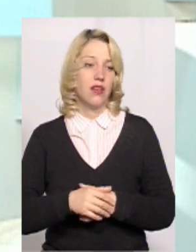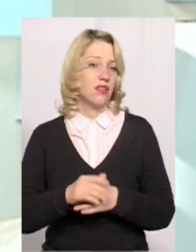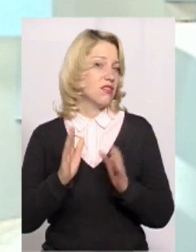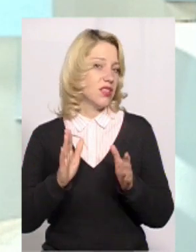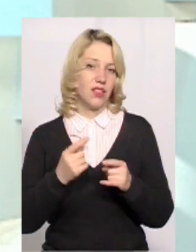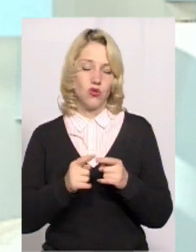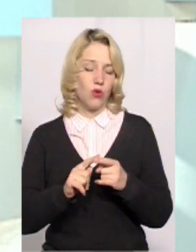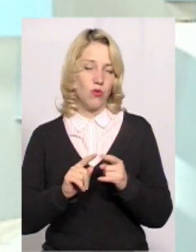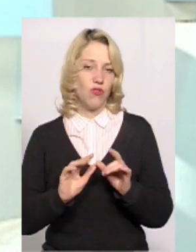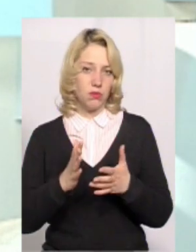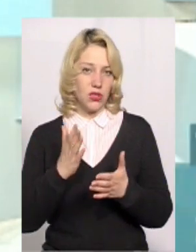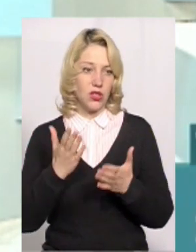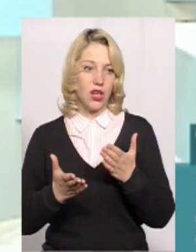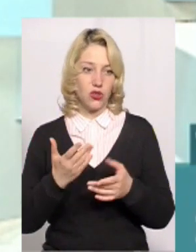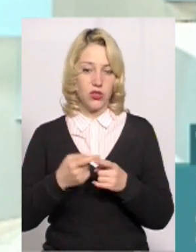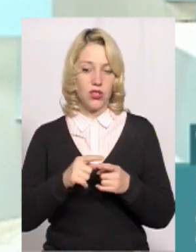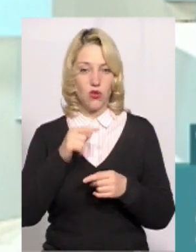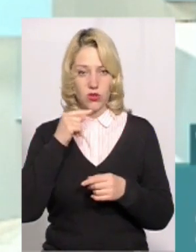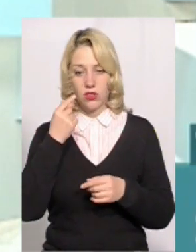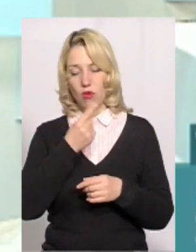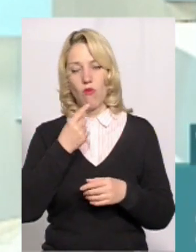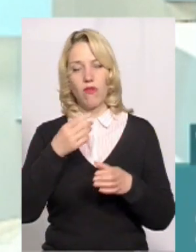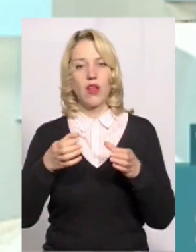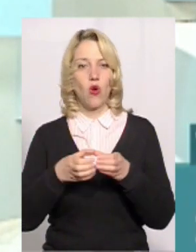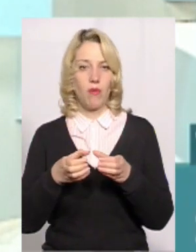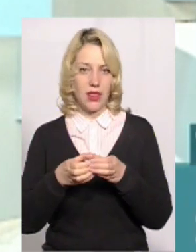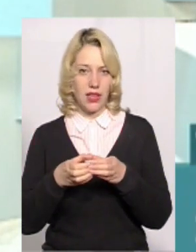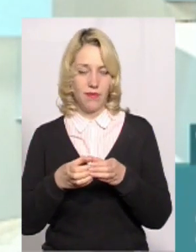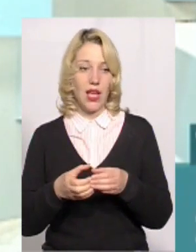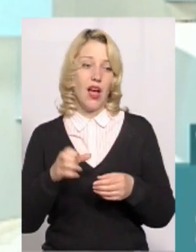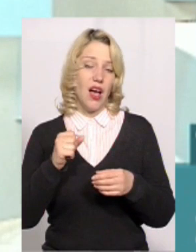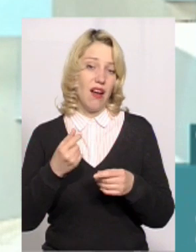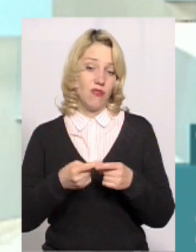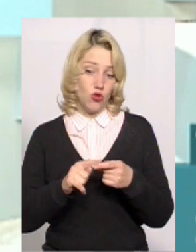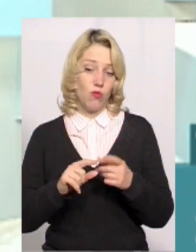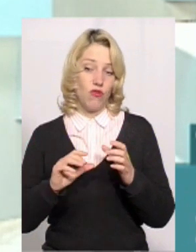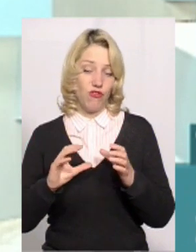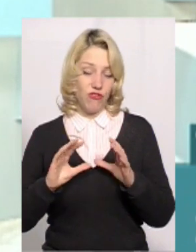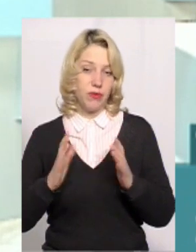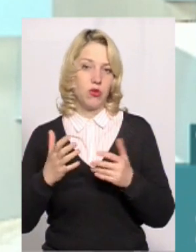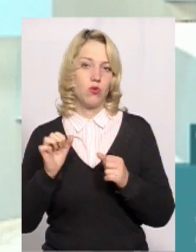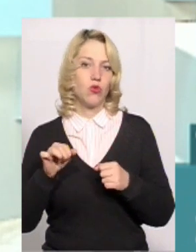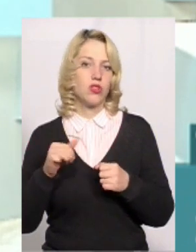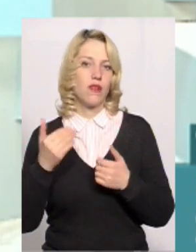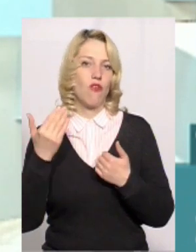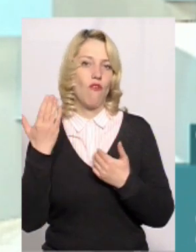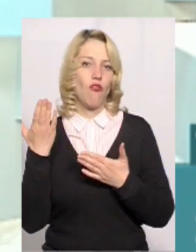тільки в цьому випадку, якщо це російськомовна громада, я думаю, що в цьому випадку, можливо, вони